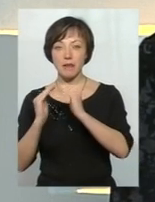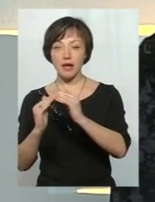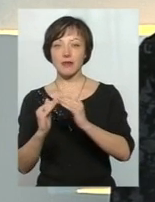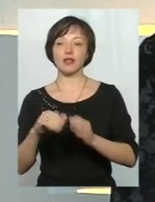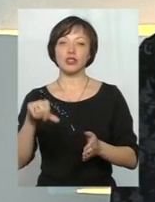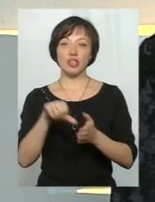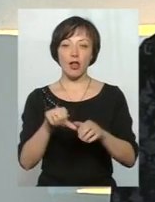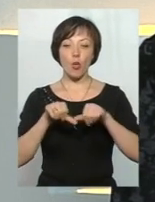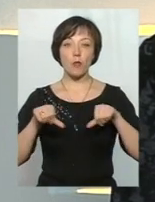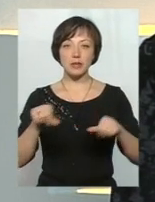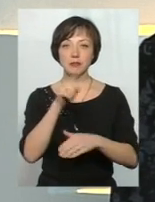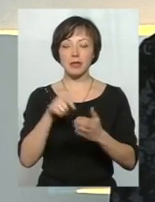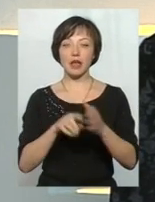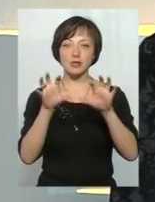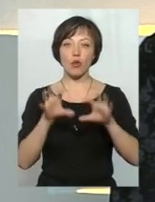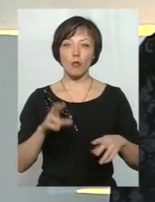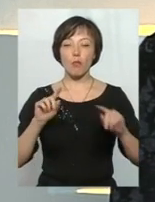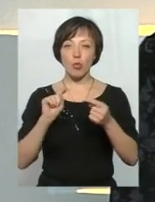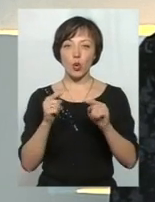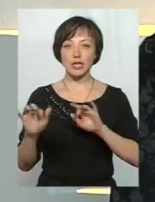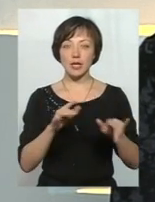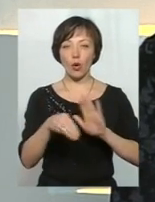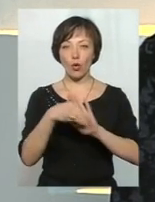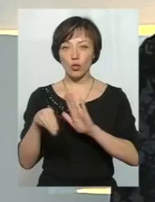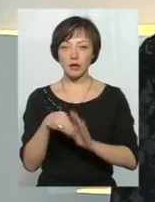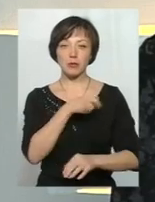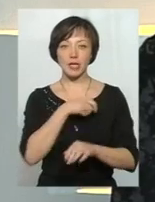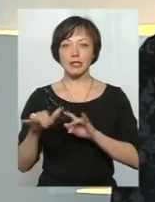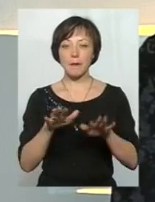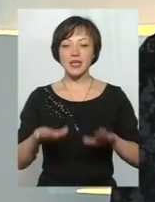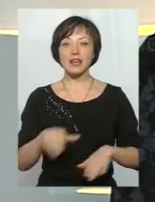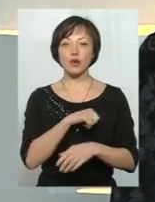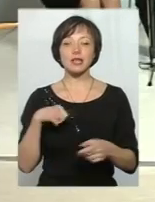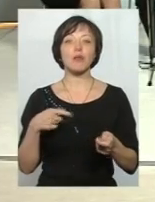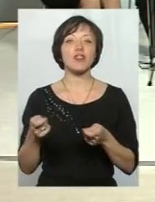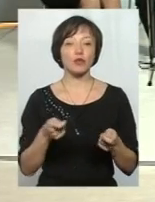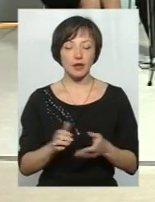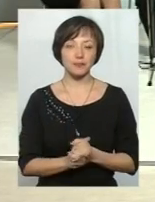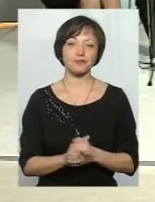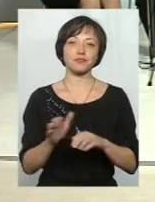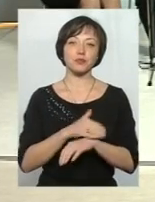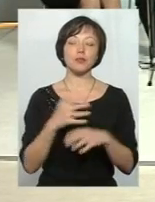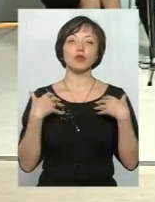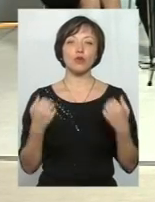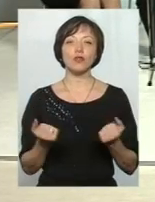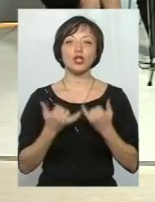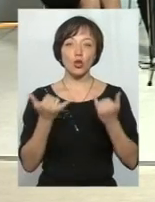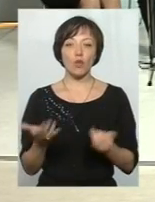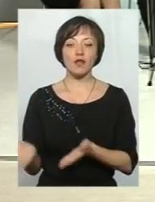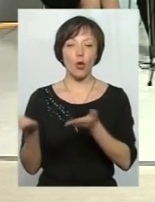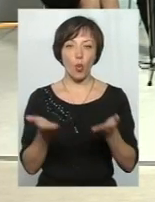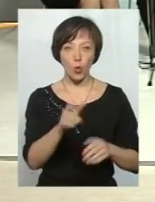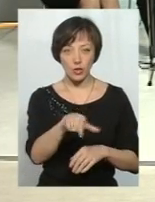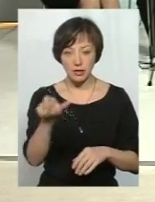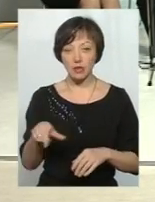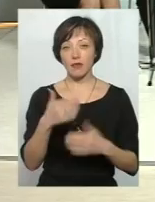ради з питань законності, протидії корупції, регламенту депутатської діяльності та місцевого самоврядування. Доброго здоров'я, шановні гості! Тож